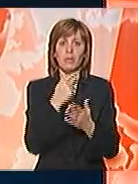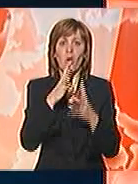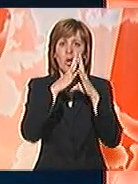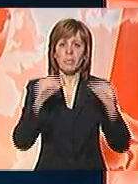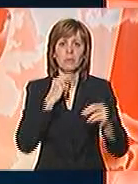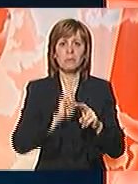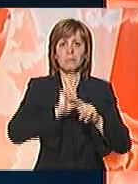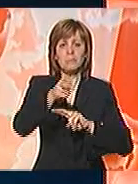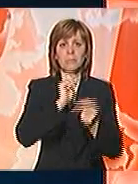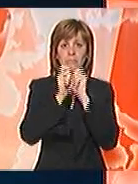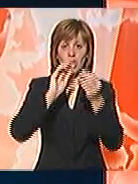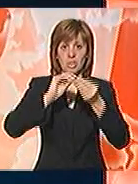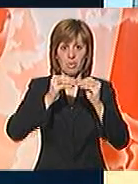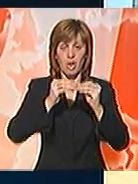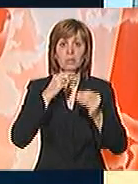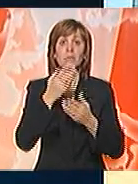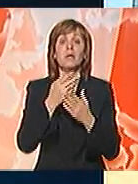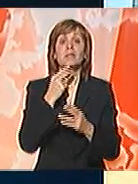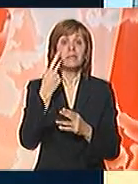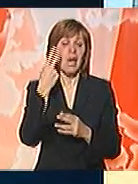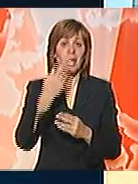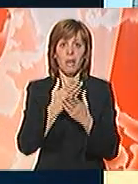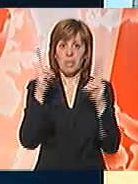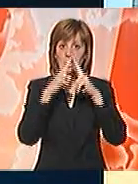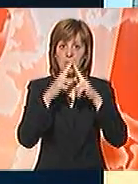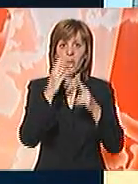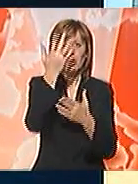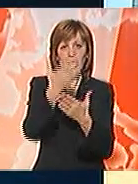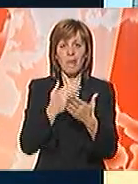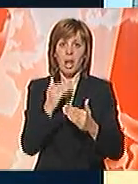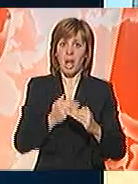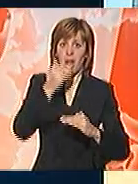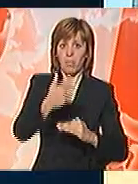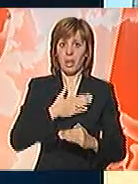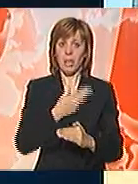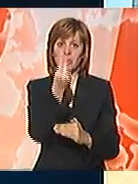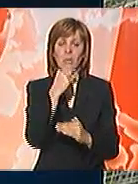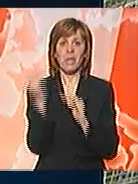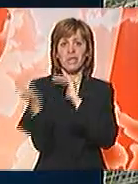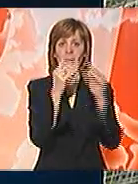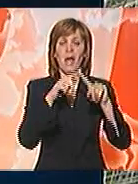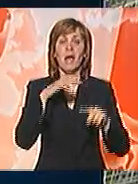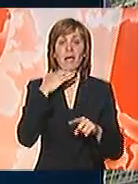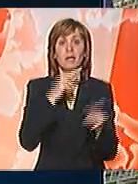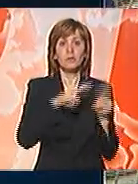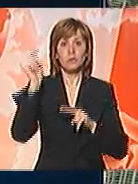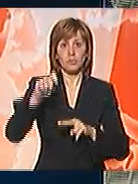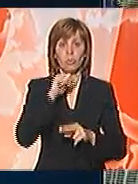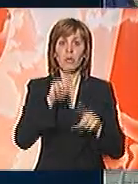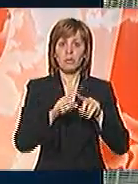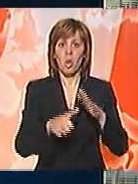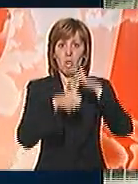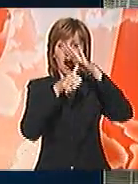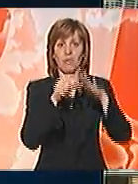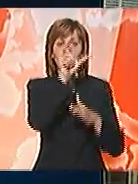trgovinski sporazum. Na odvodnovnom zasedenju na kome će se ocenjivati napredak Srbije u saradnji sa sudom, učestvovaće i glavni haški